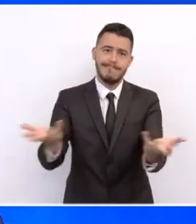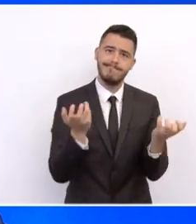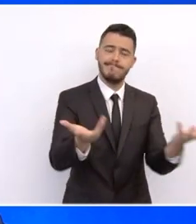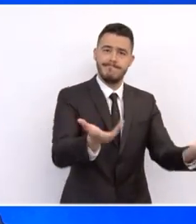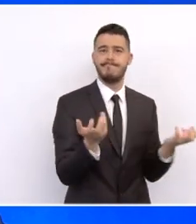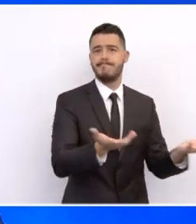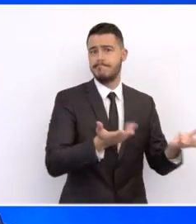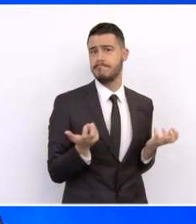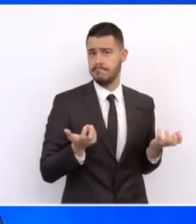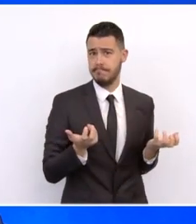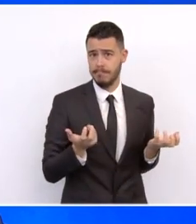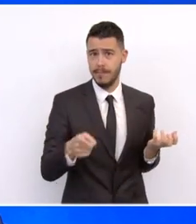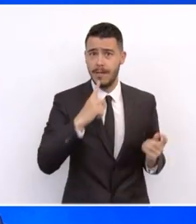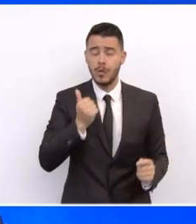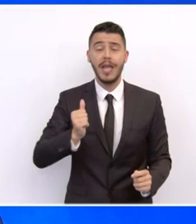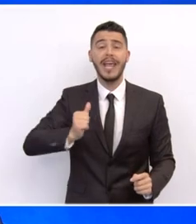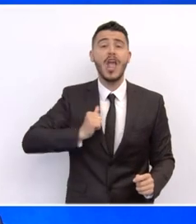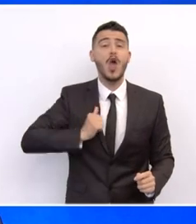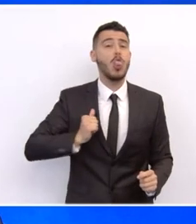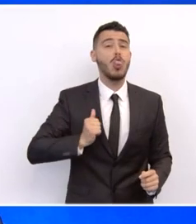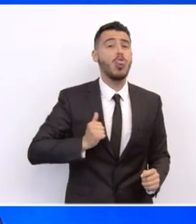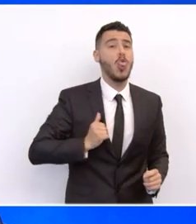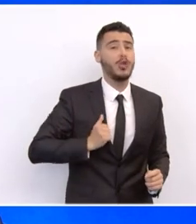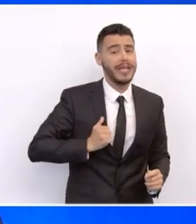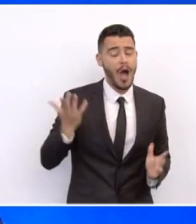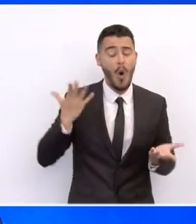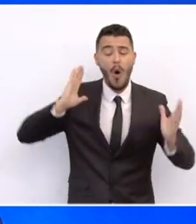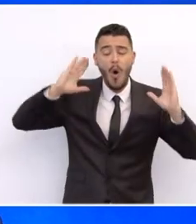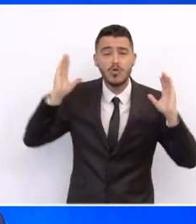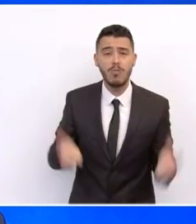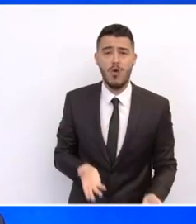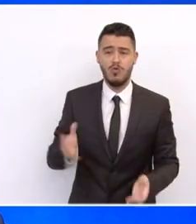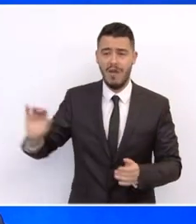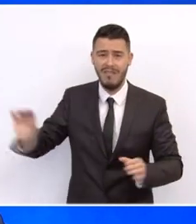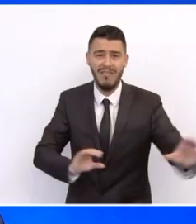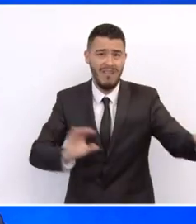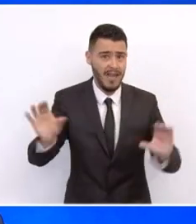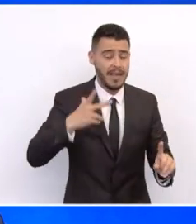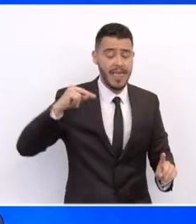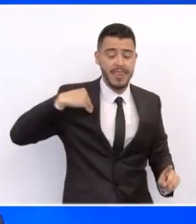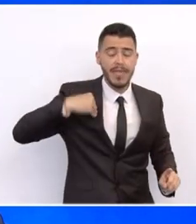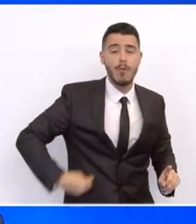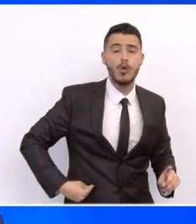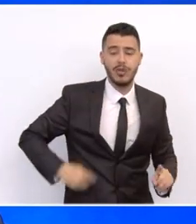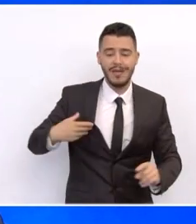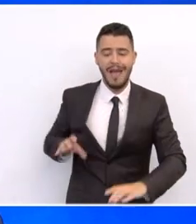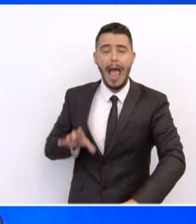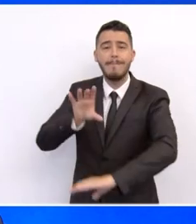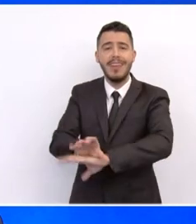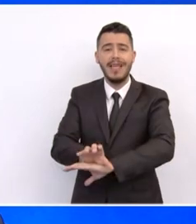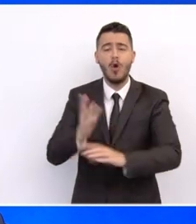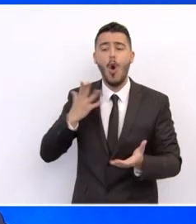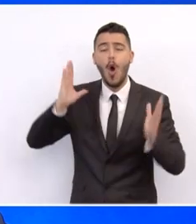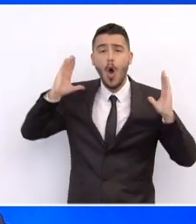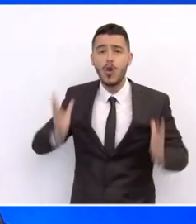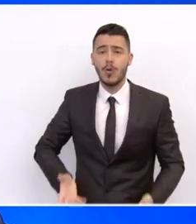δυνατό βαθμό ιδιωτικούς πόρους και ταυτόχρονα να αυξήσουμε το γενικό επίπεδο των δημόσιων επενδύσεων στη χώρα. Προκειμένου λοιπόν αυτό